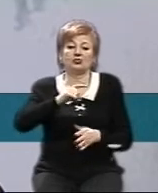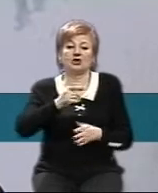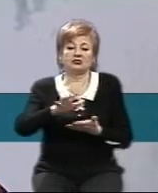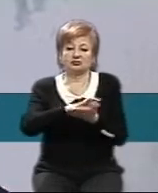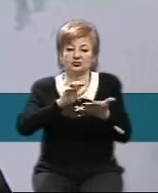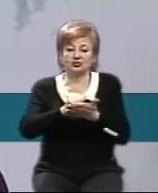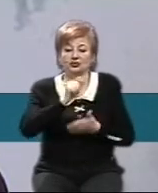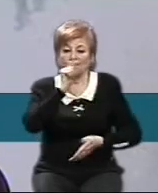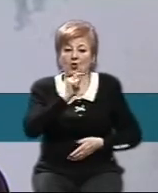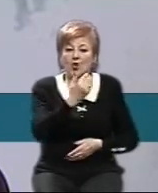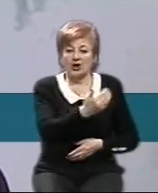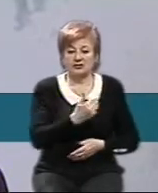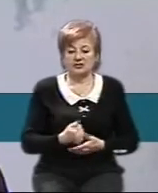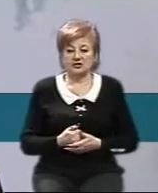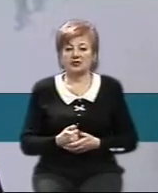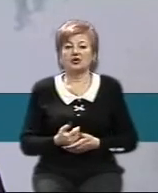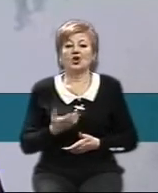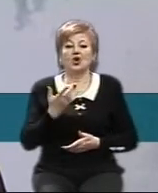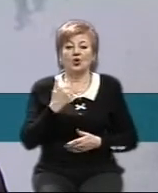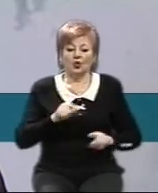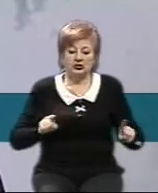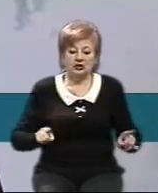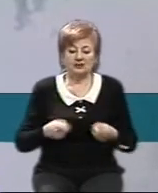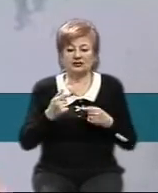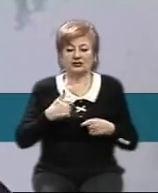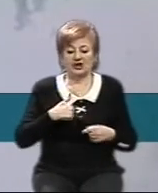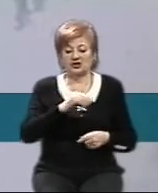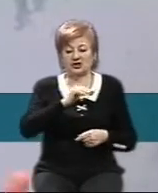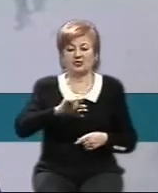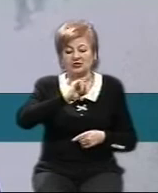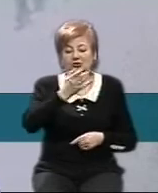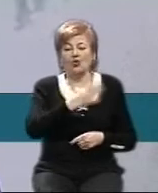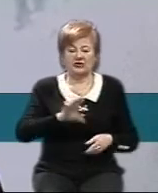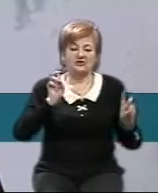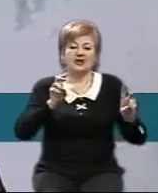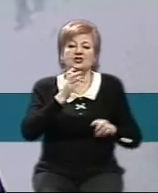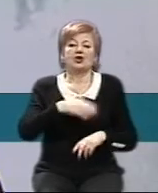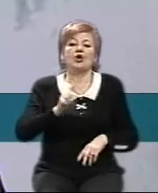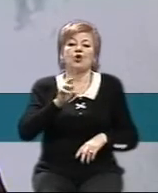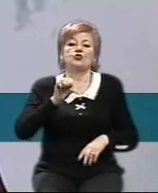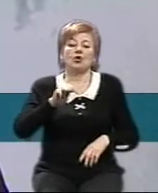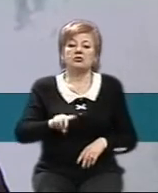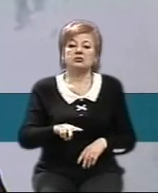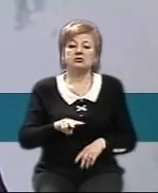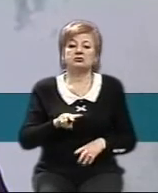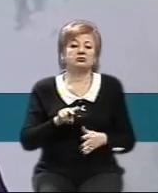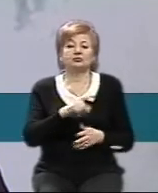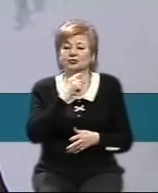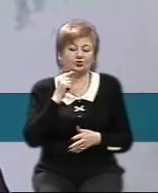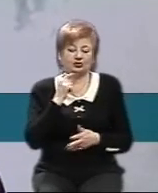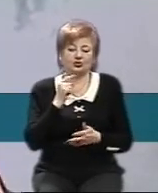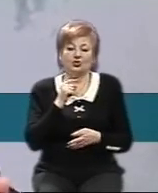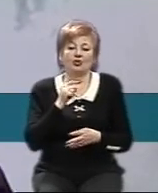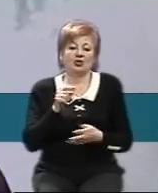були створені котли, і де наших хлопців нищили просто такою зброєю,